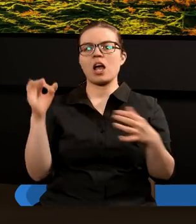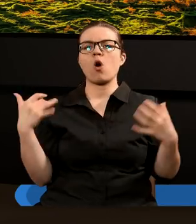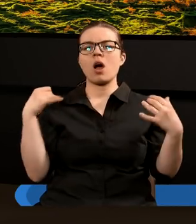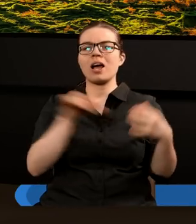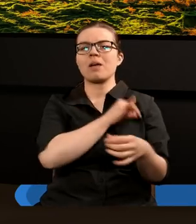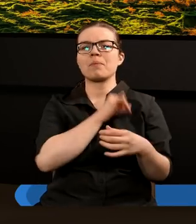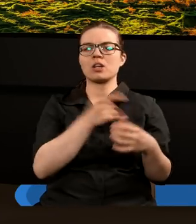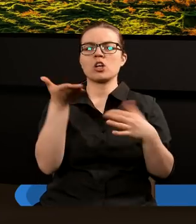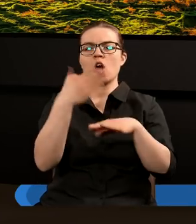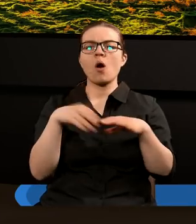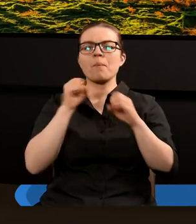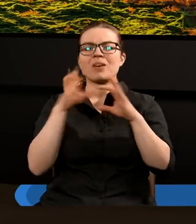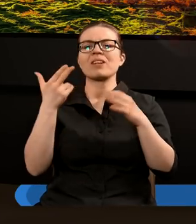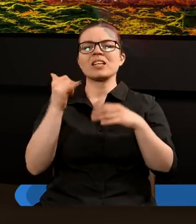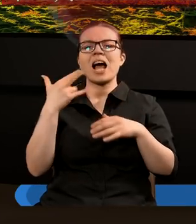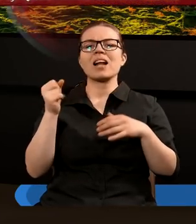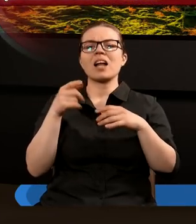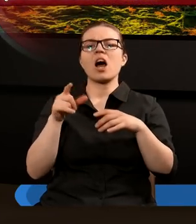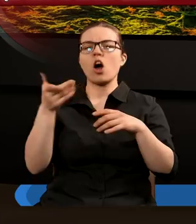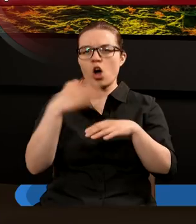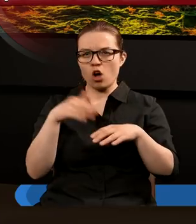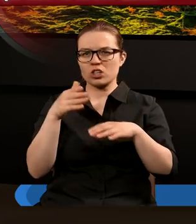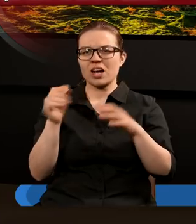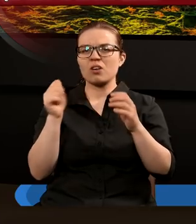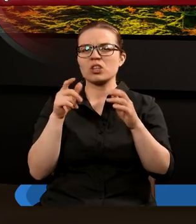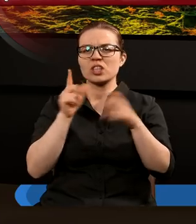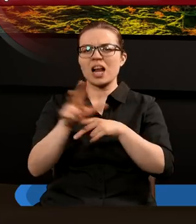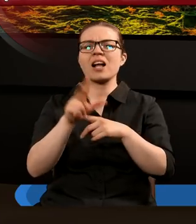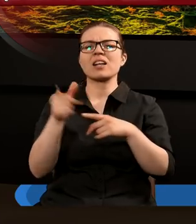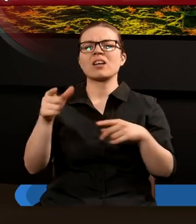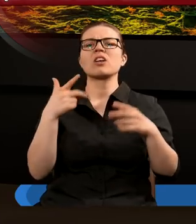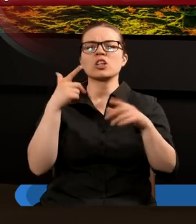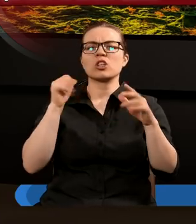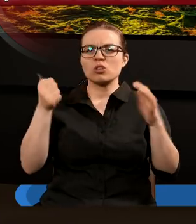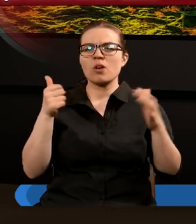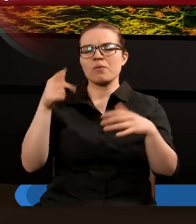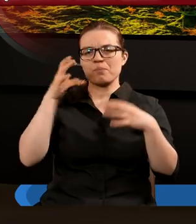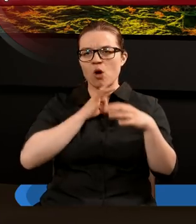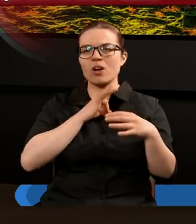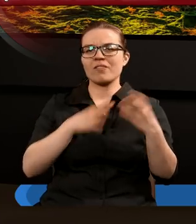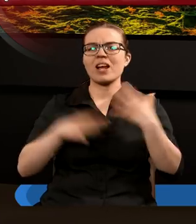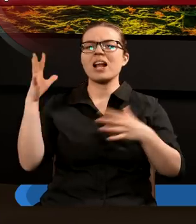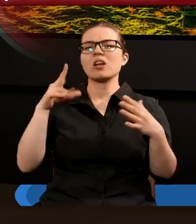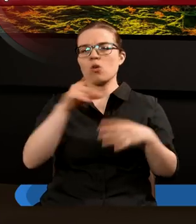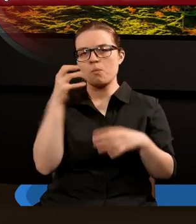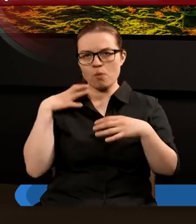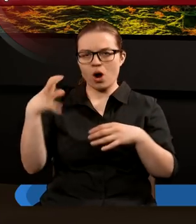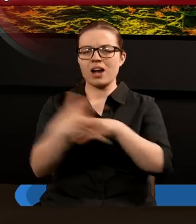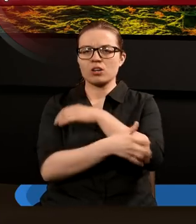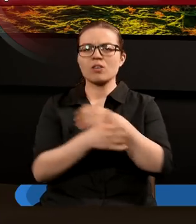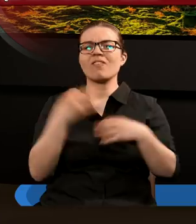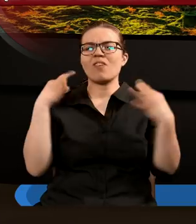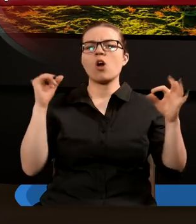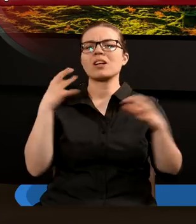Objawienie rozdział trzynasty, werset szesnasty. On też sprawia, że wszyscy mali i wielcy, bogaci i ubodzy, wolni i